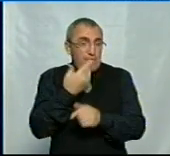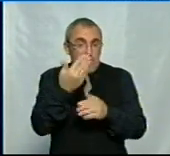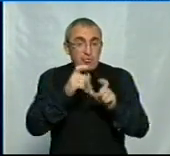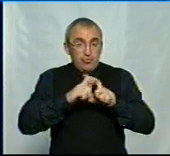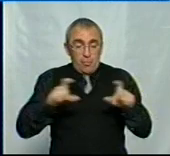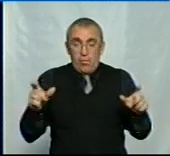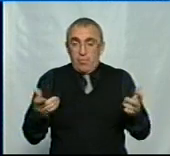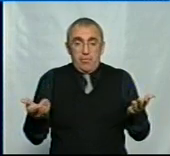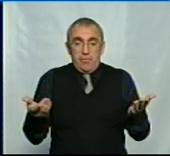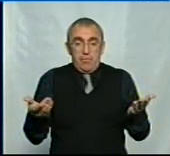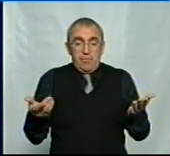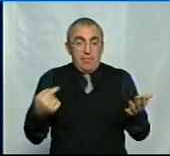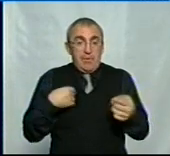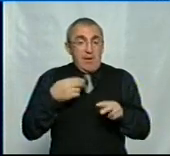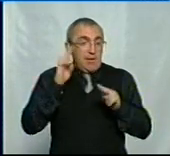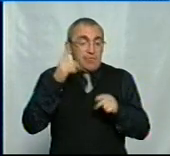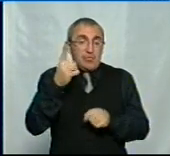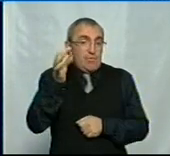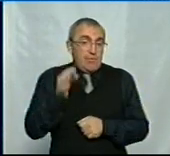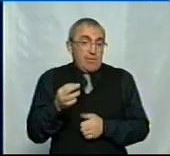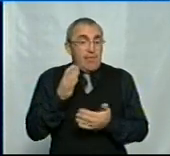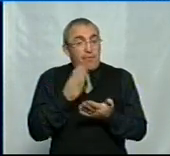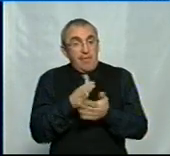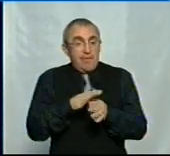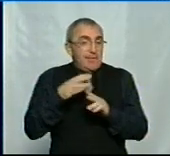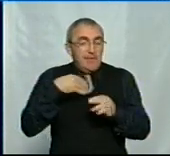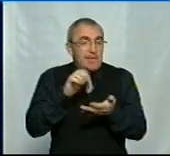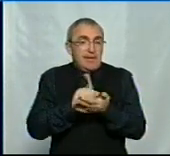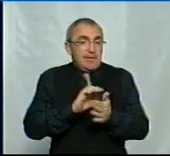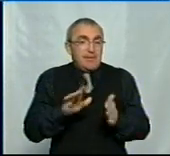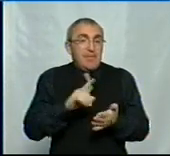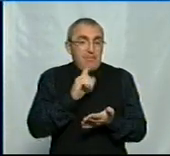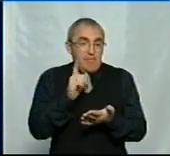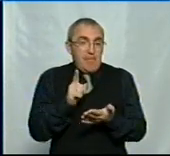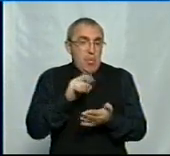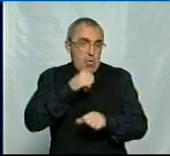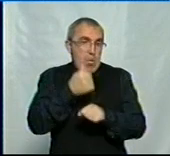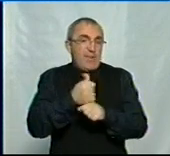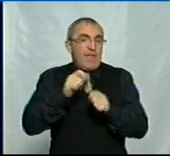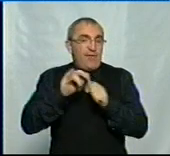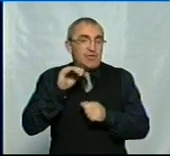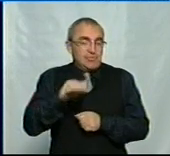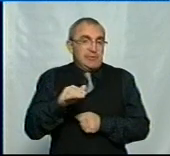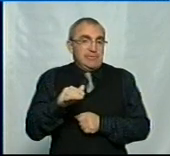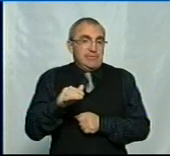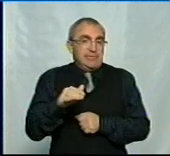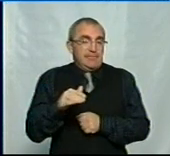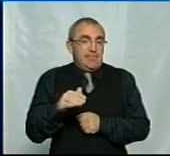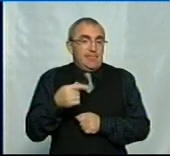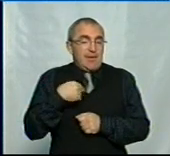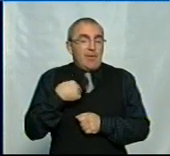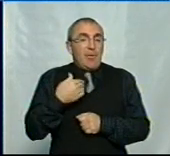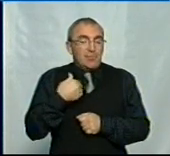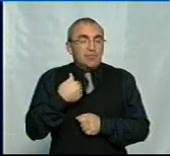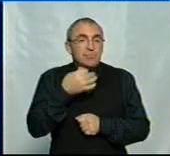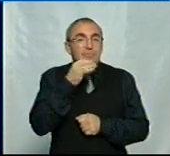школі... Ну, я не знаю, 100% він чи ні, я не займалася Має бути головний інфекціоніст. Скажіть, будь ласка, на саме тіне. Я про що